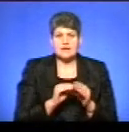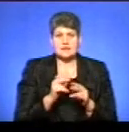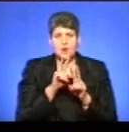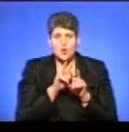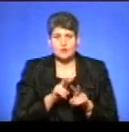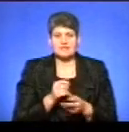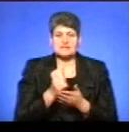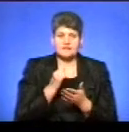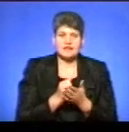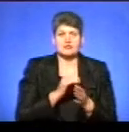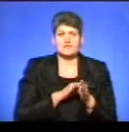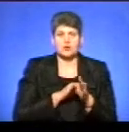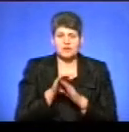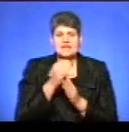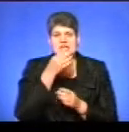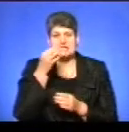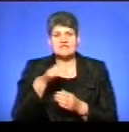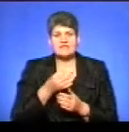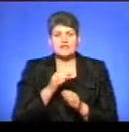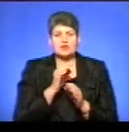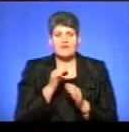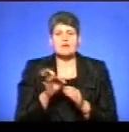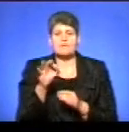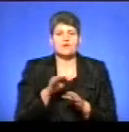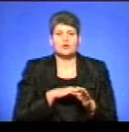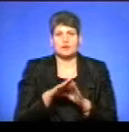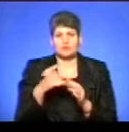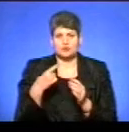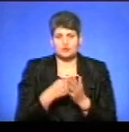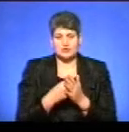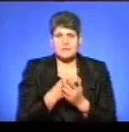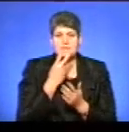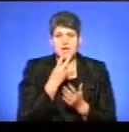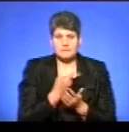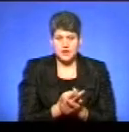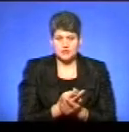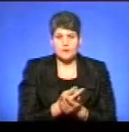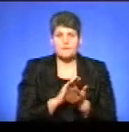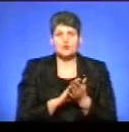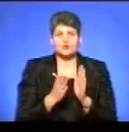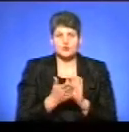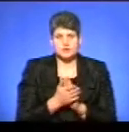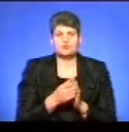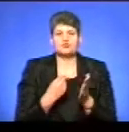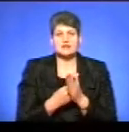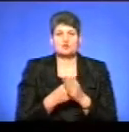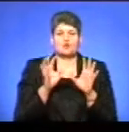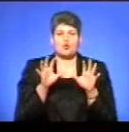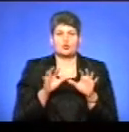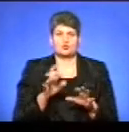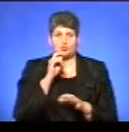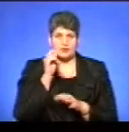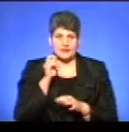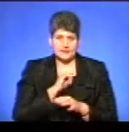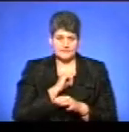затвердження, виконання, також звітування про виконання обласного бюджету передбачено положеннями бюджетного кодексу України.